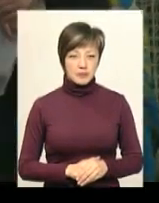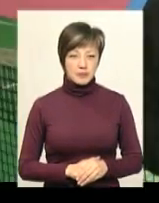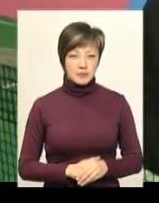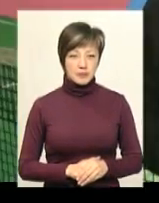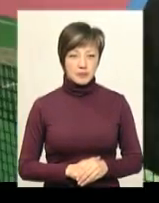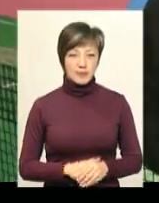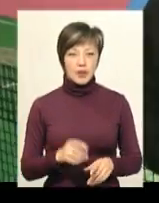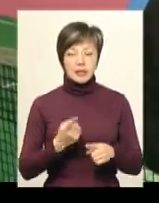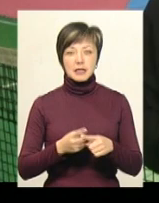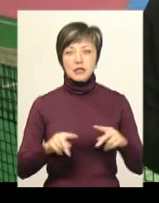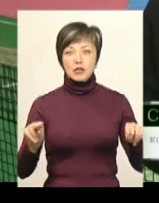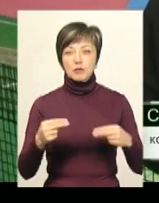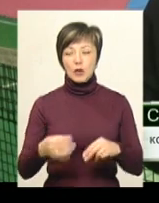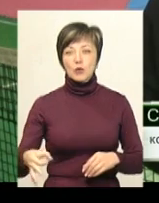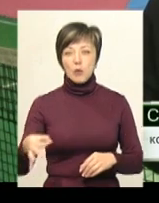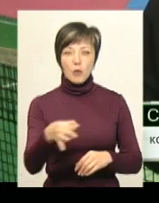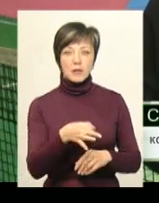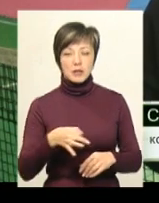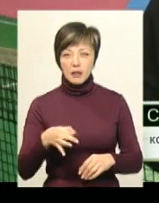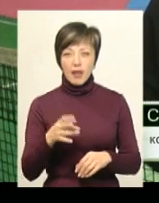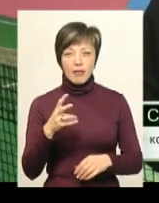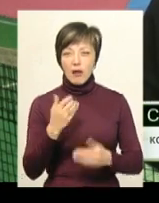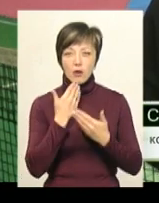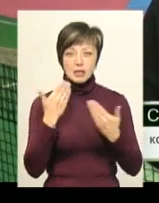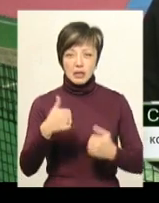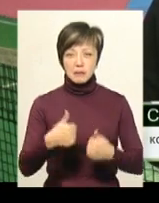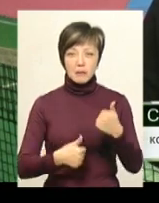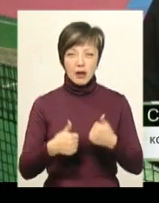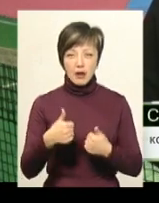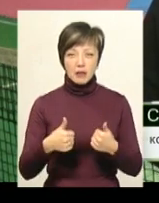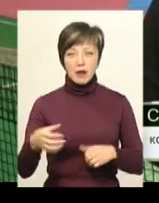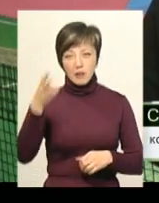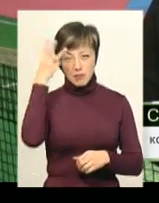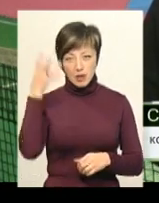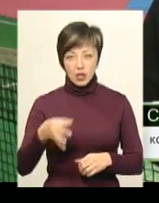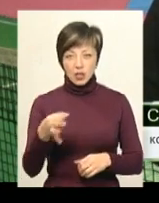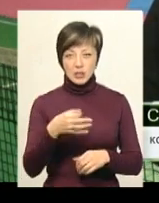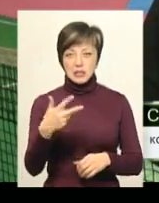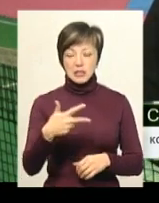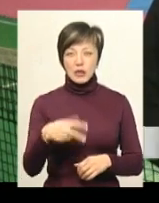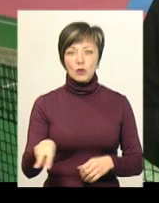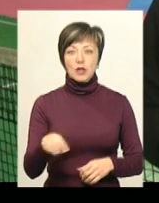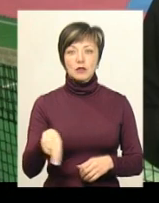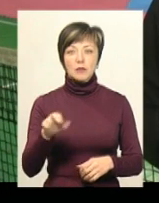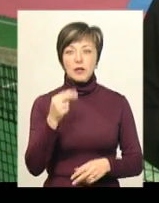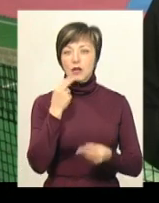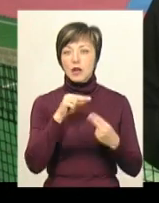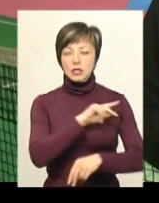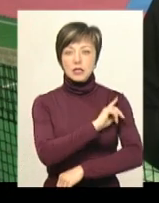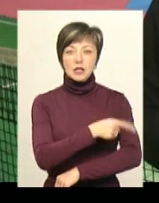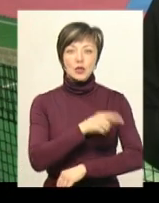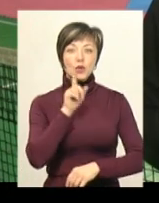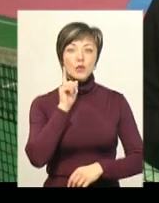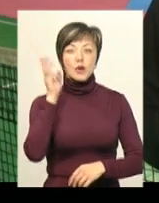«Цей чемпіонат області Схифондо ВТ – не останні змагання тхифондистів Хмельниччини. 30 листопада кращі та сильніші